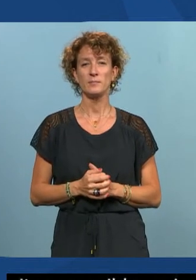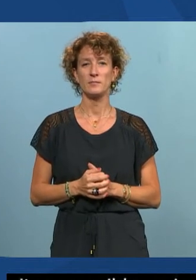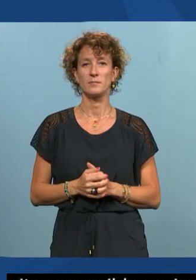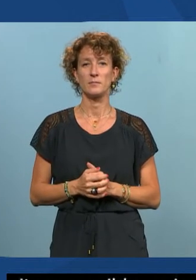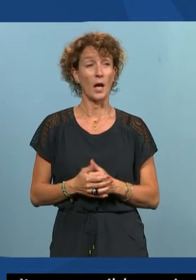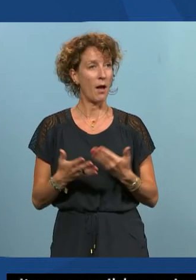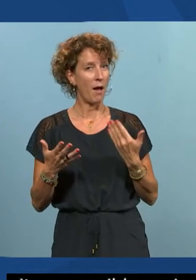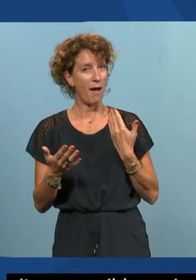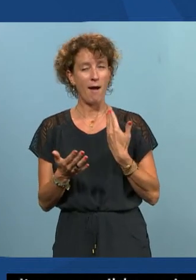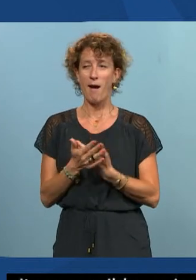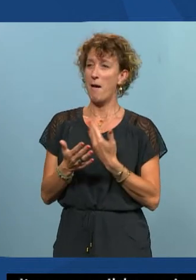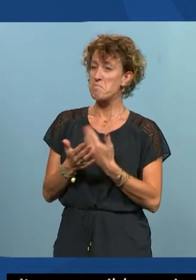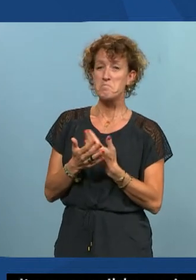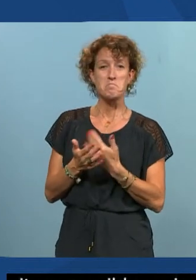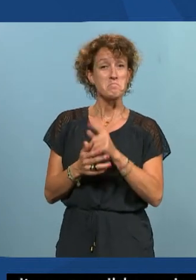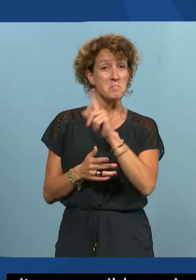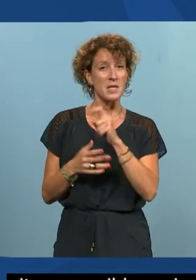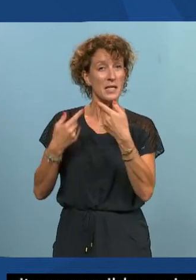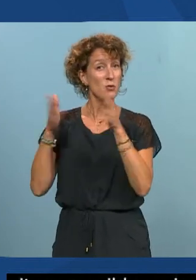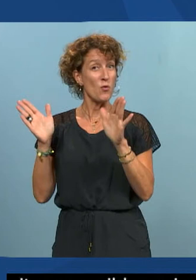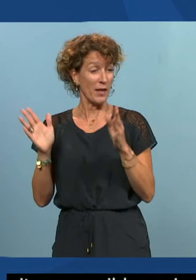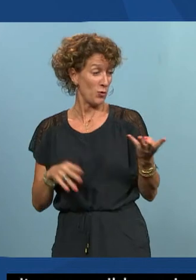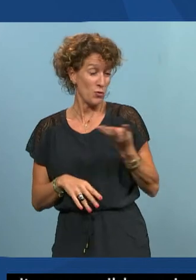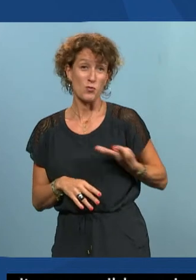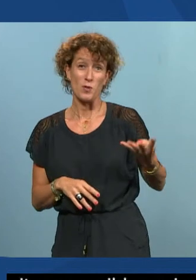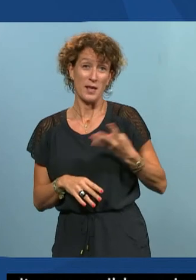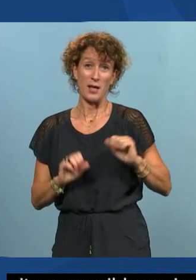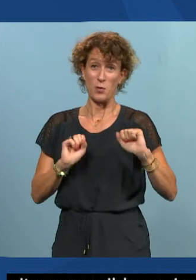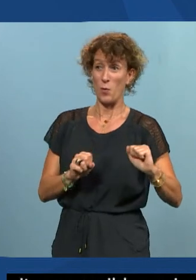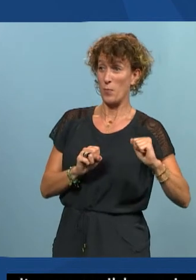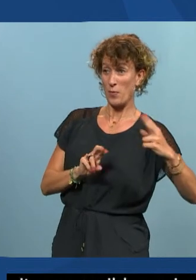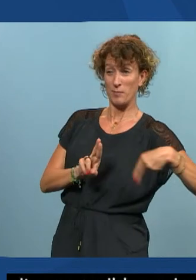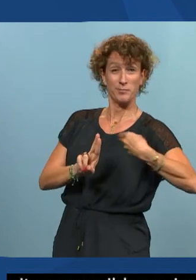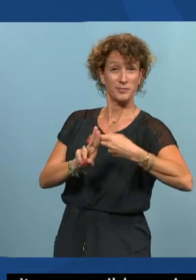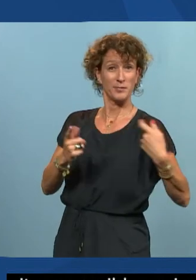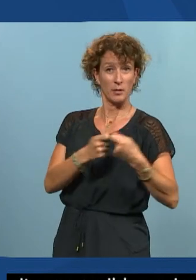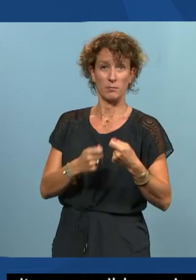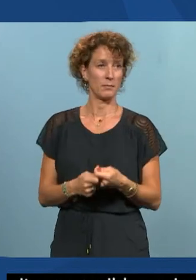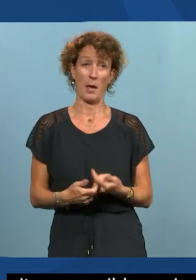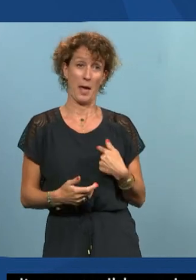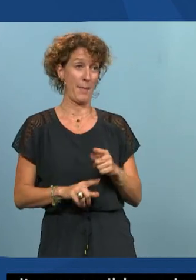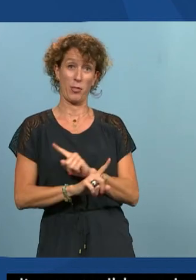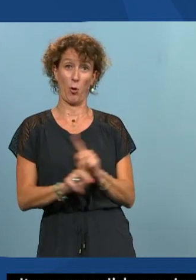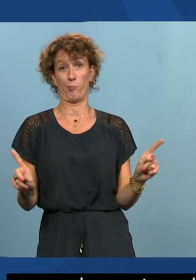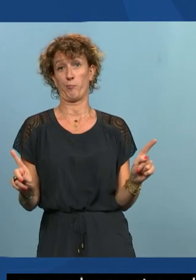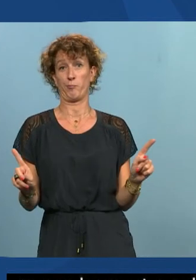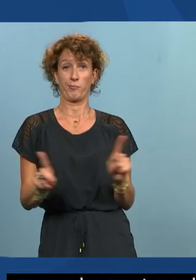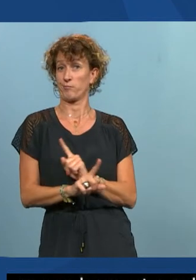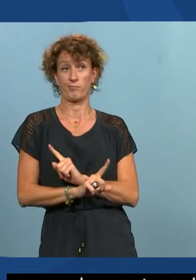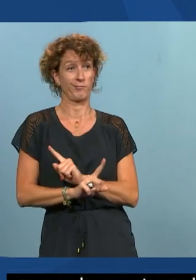ça c'est une question ouverte auxquelles tous les quatre on peut éventuellement apporter notre grain de sel ben non voilà